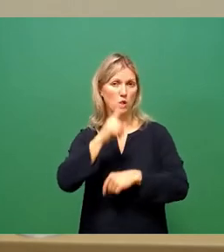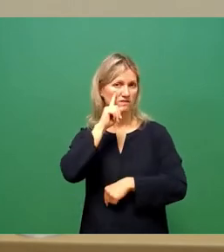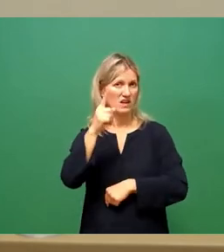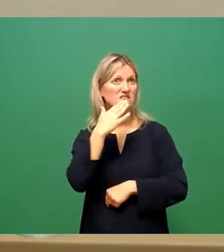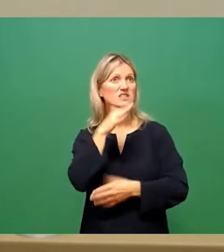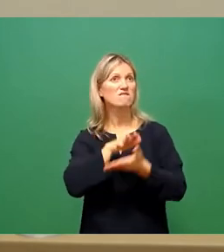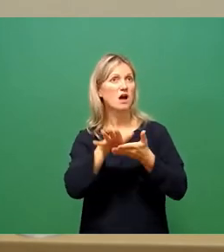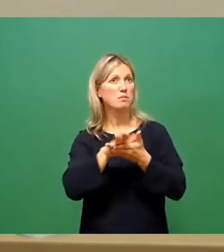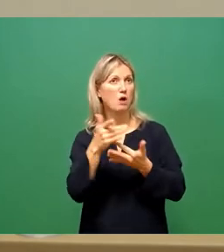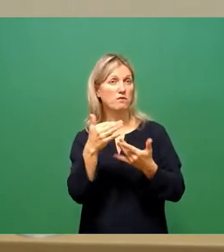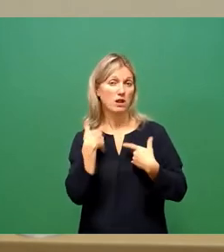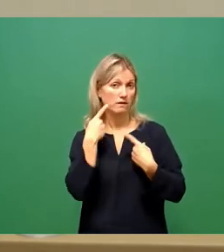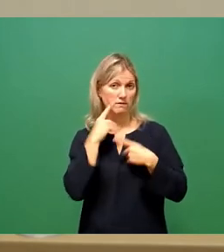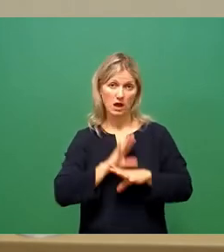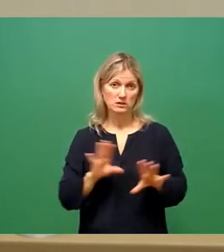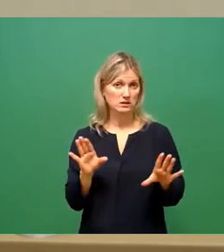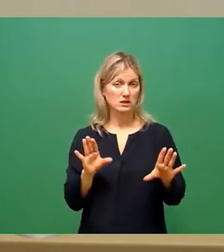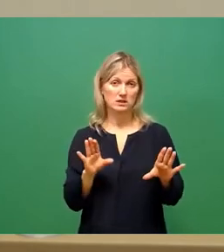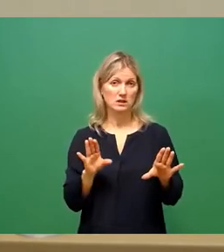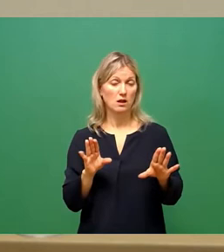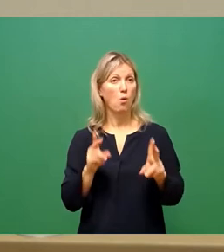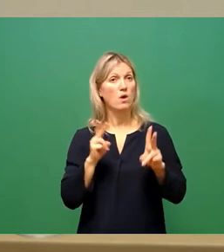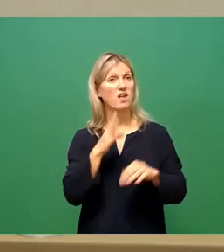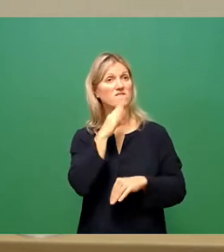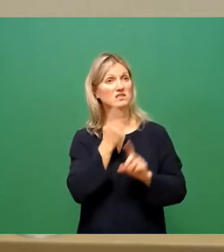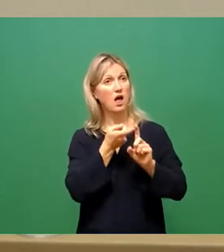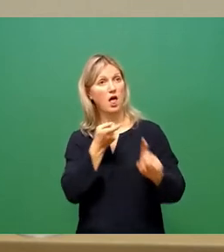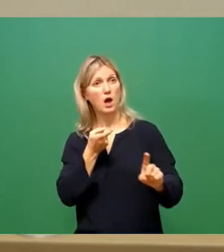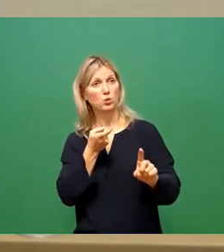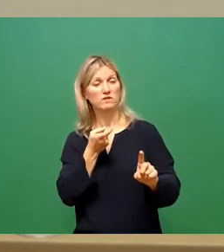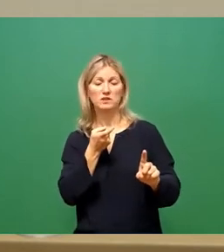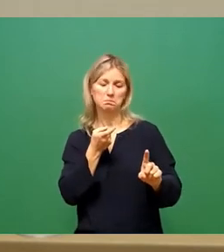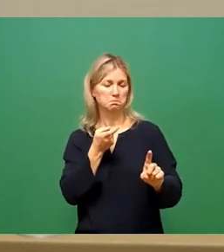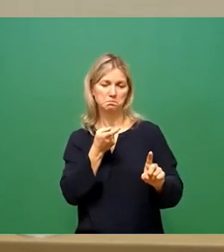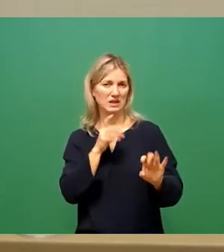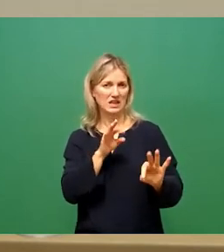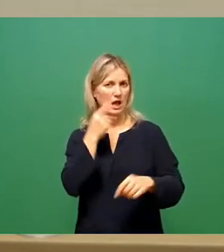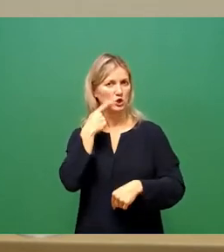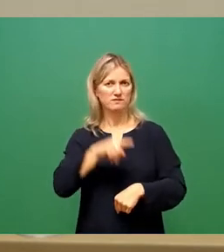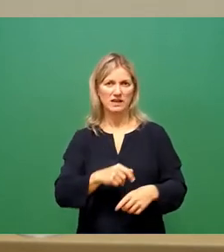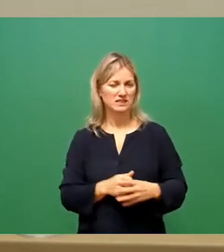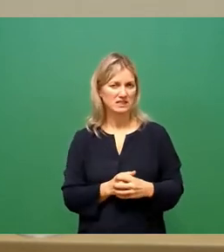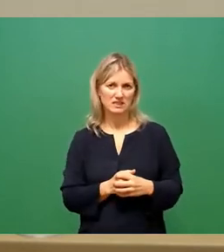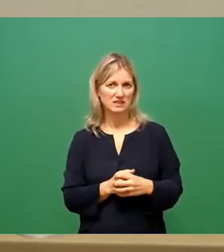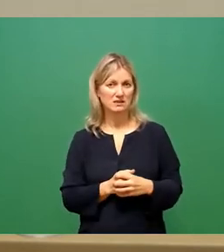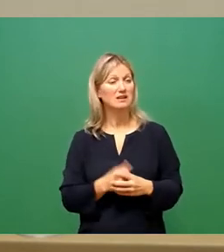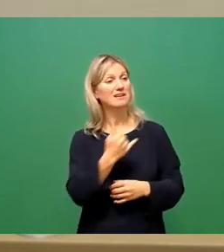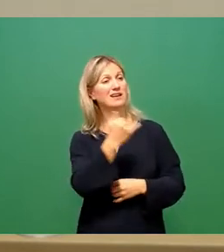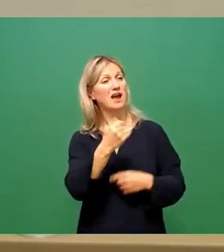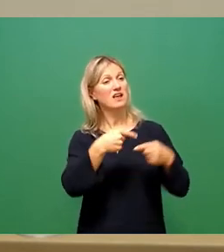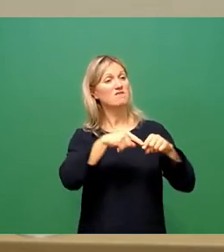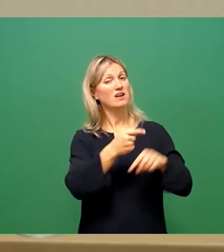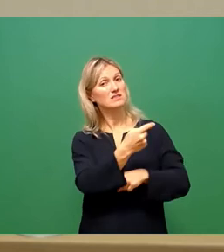oder zur Wasserherkunft im Speziellen. Jeder Verein entscheidet ja selbst über seine